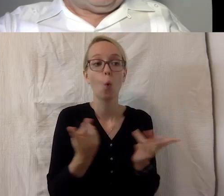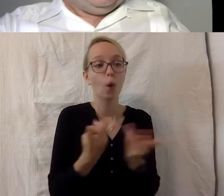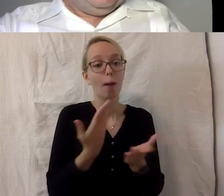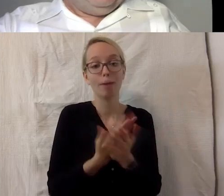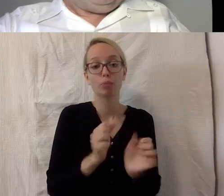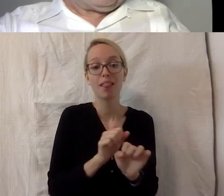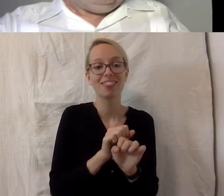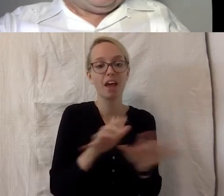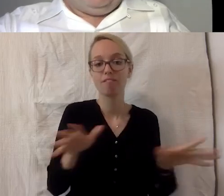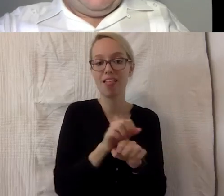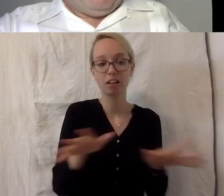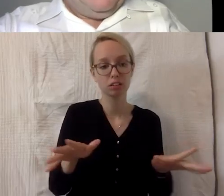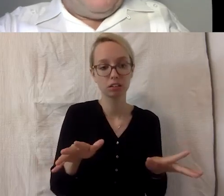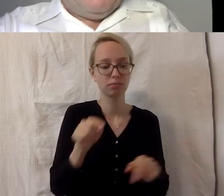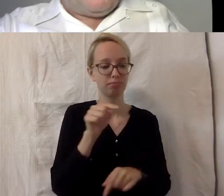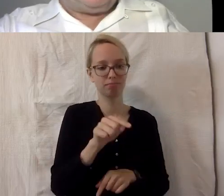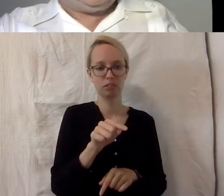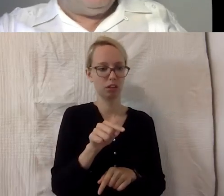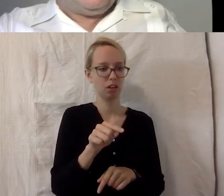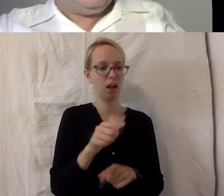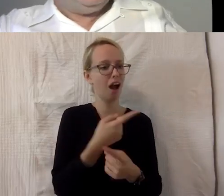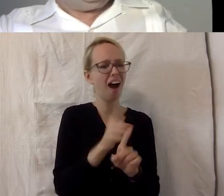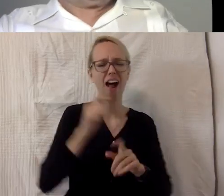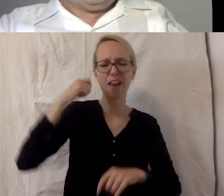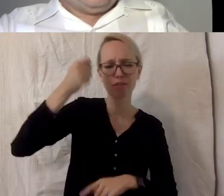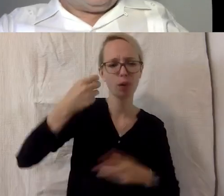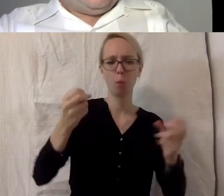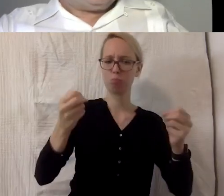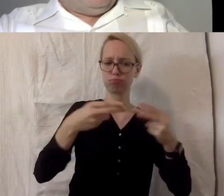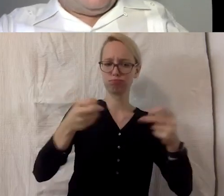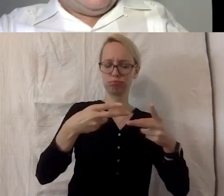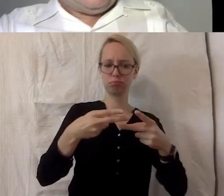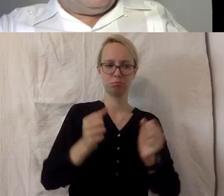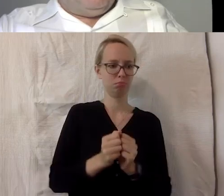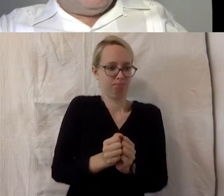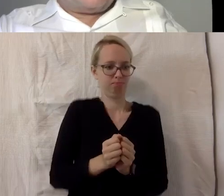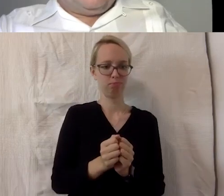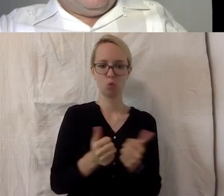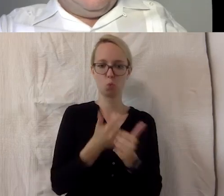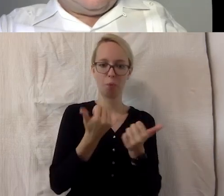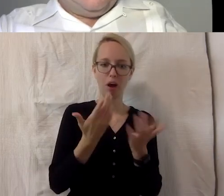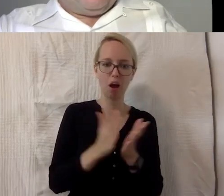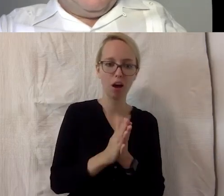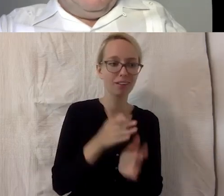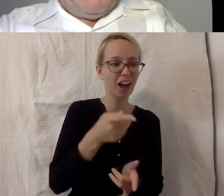Beispiel, mittlerweile haben alle Filme Untertitelungen. Das heißt, also, da ist auch erkannt worden, dass natürlich über